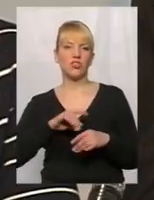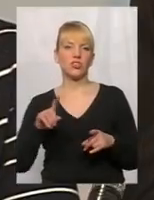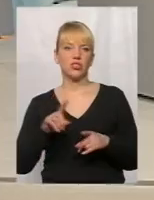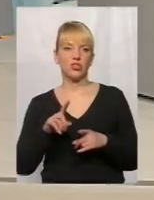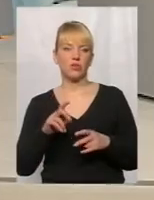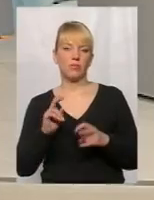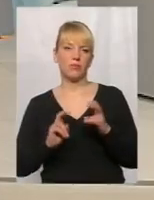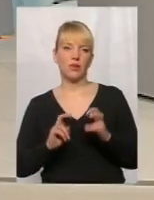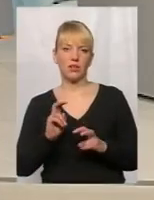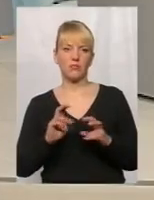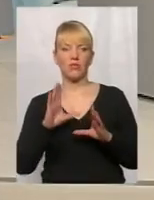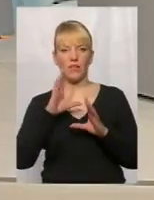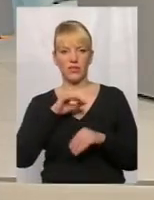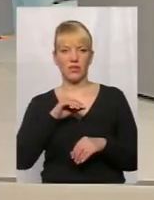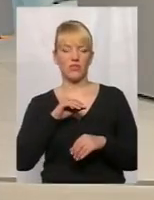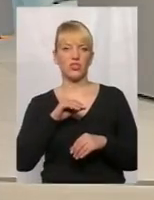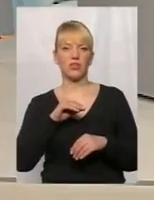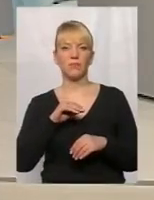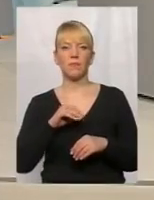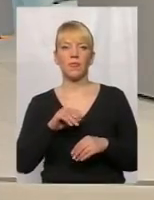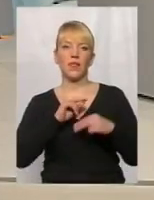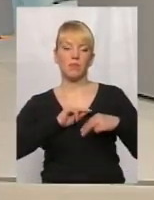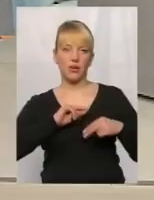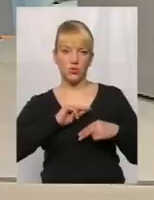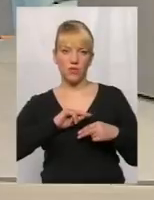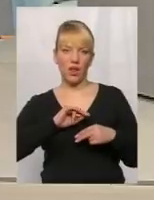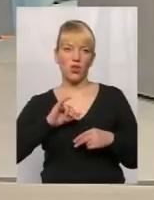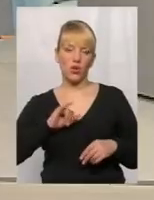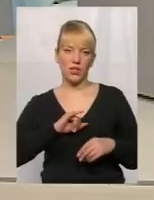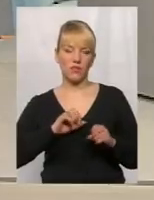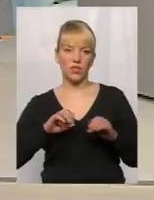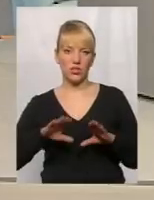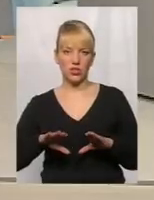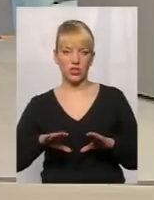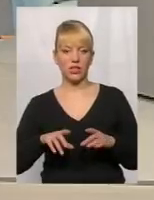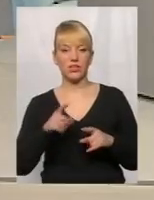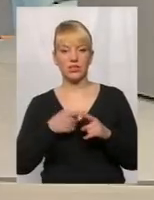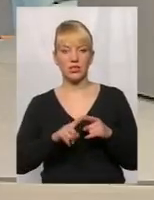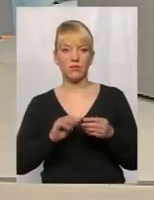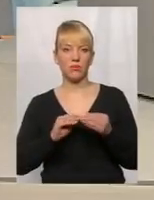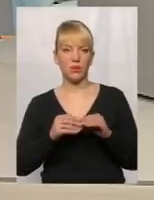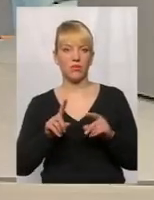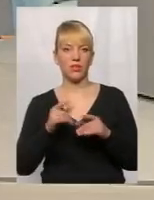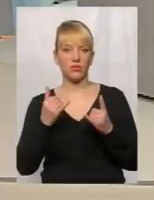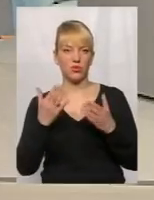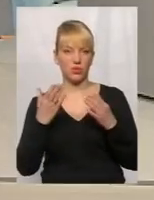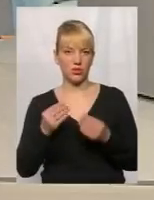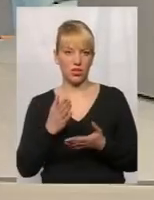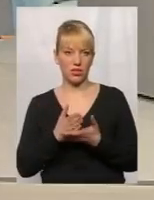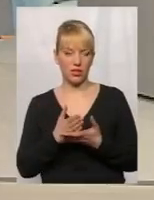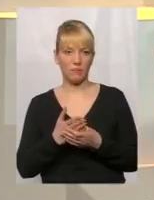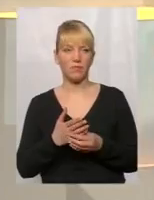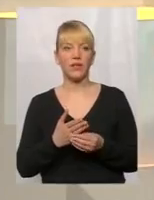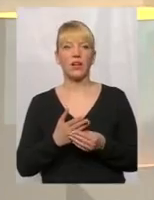підприємство ефективніше запрацювало і вирішили ті проблемні питання, які на сьогоднішній день існують.